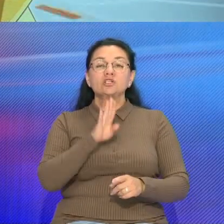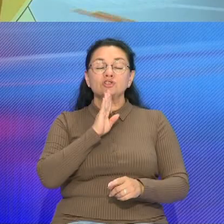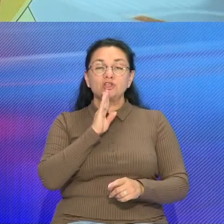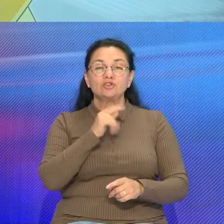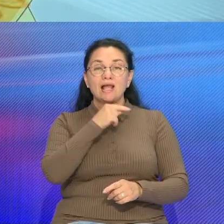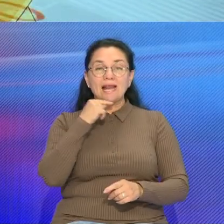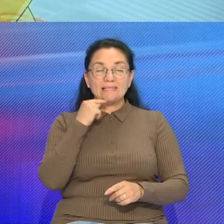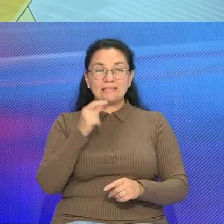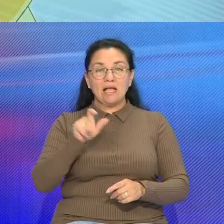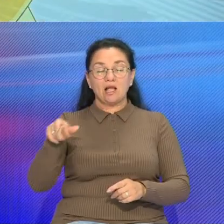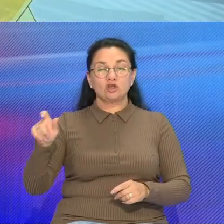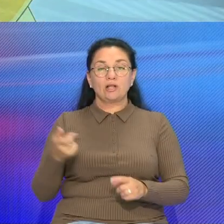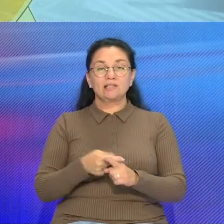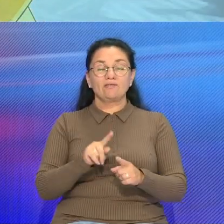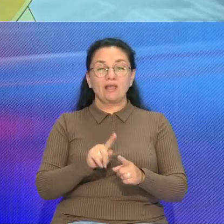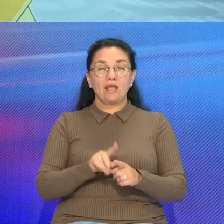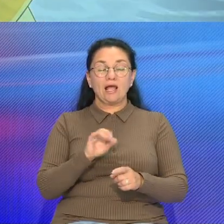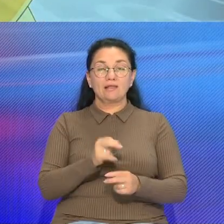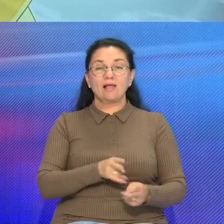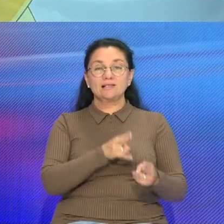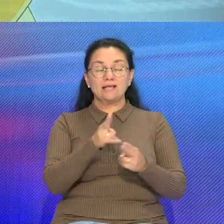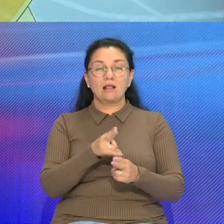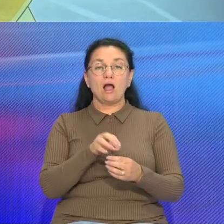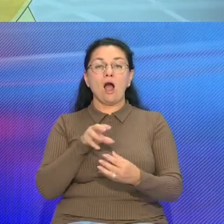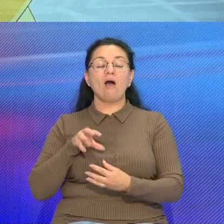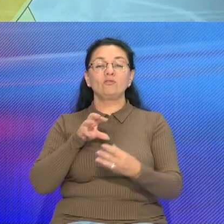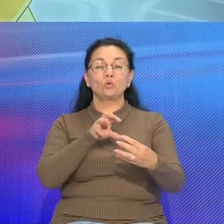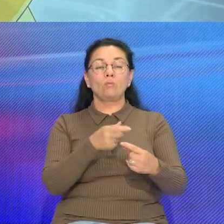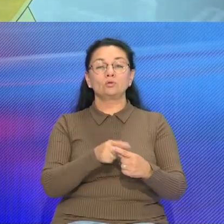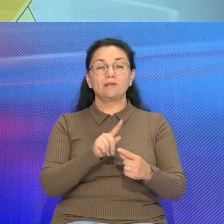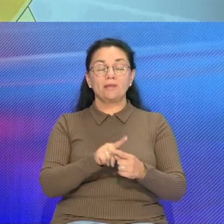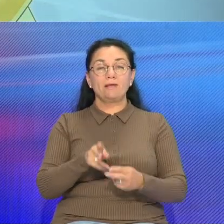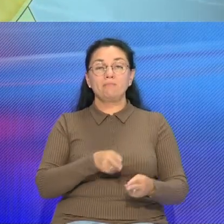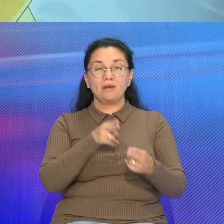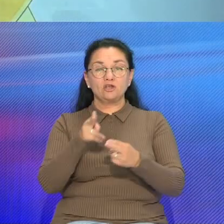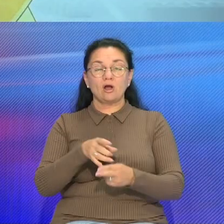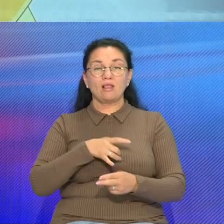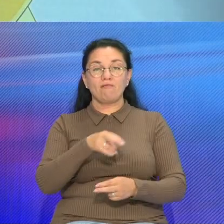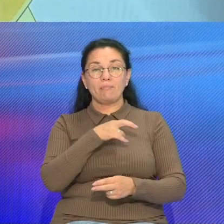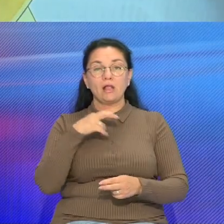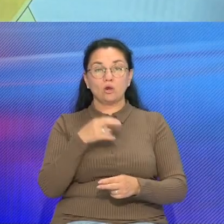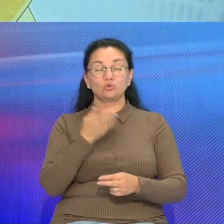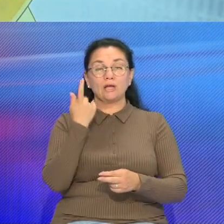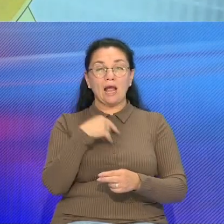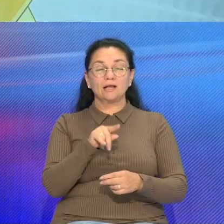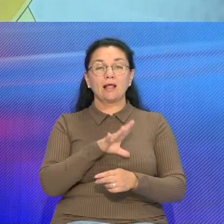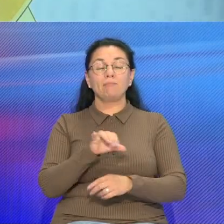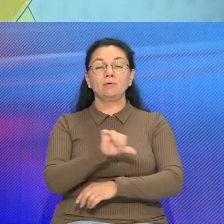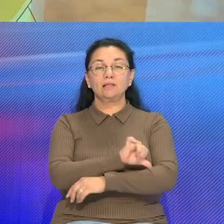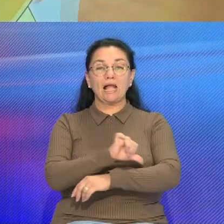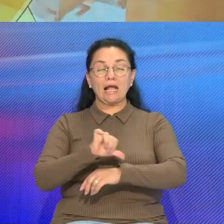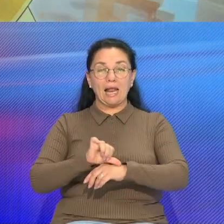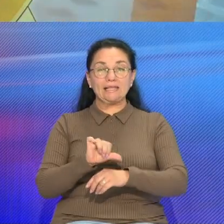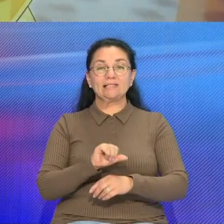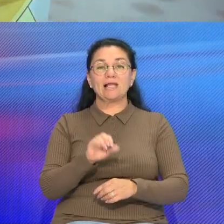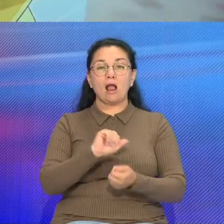этого года и она, как пассажир рейсового автобуса Накировалась из Литвы в Беларусь При догляде у республиканским пункте мытного